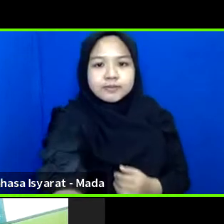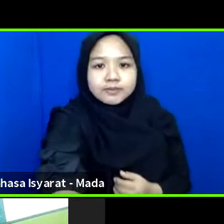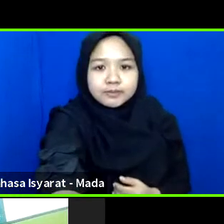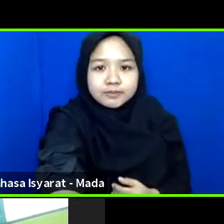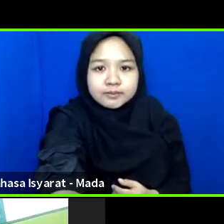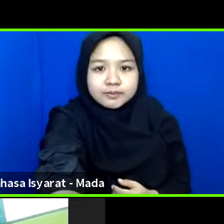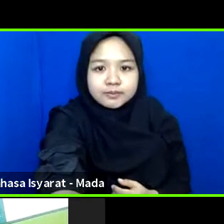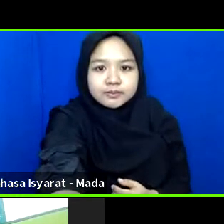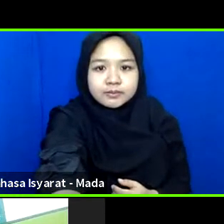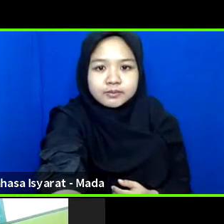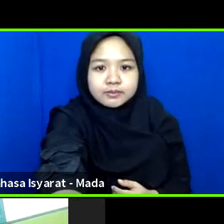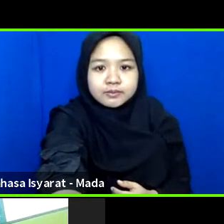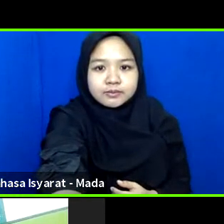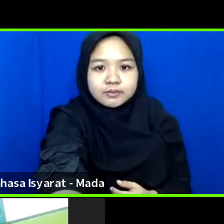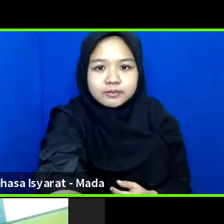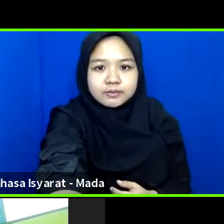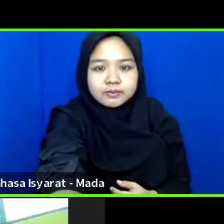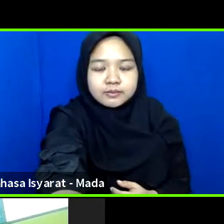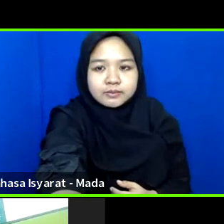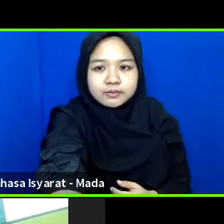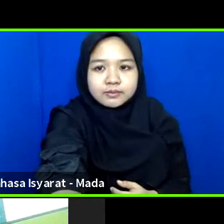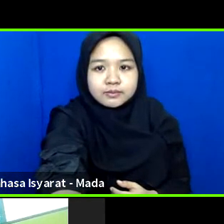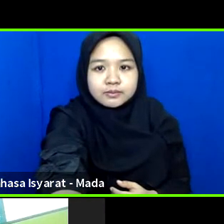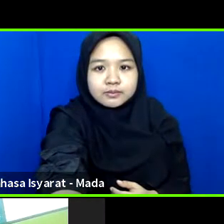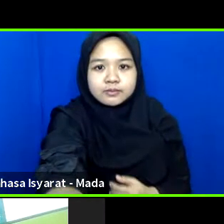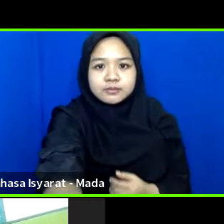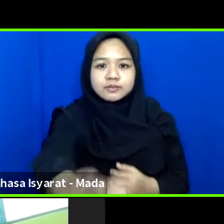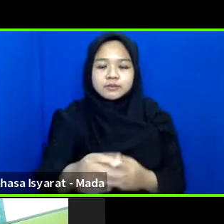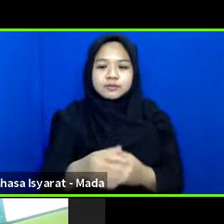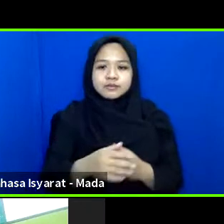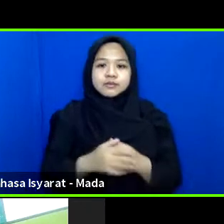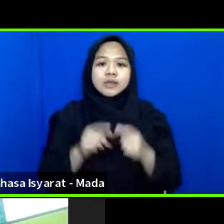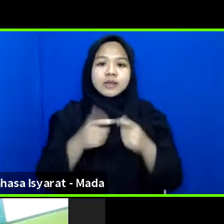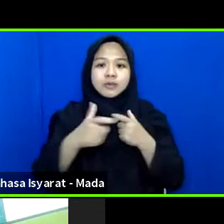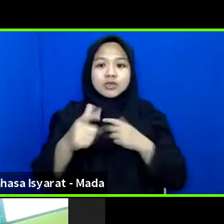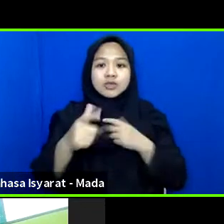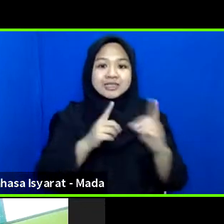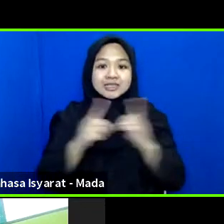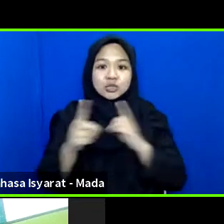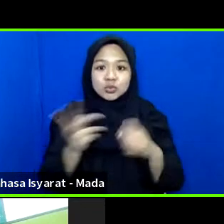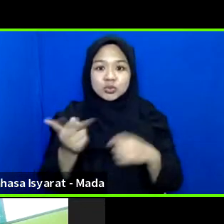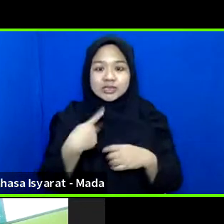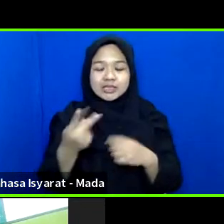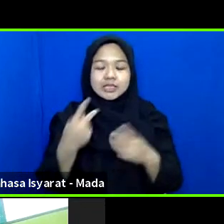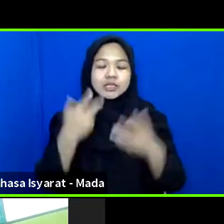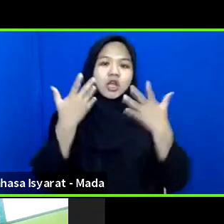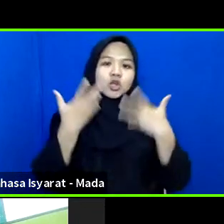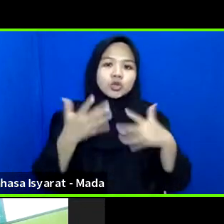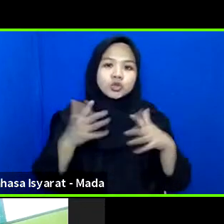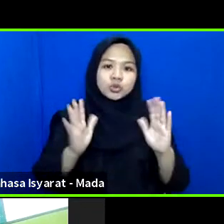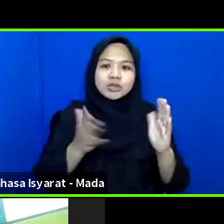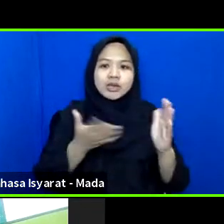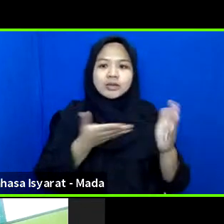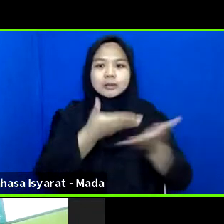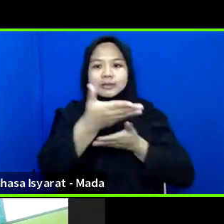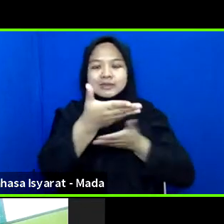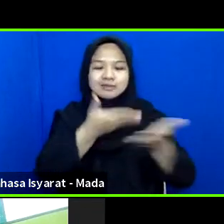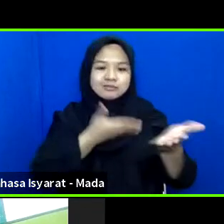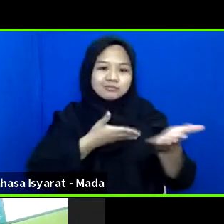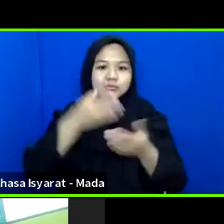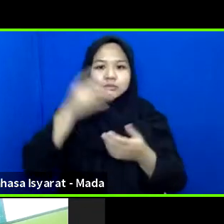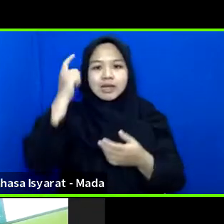Baik Bapak-bapak Ibu-ibu Dari proses Diskusi kita Kita sudah saling Bertukar